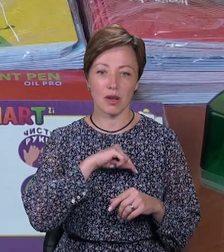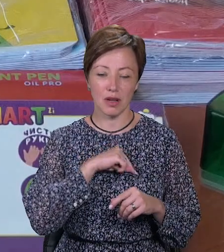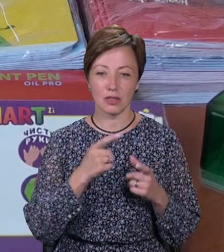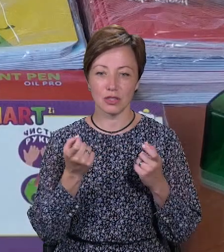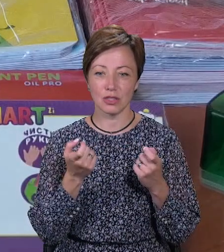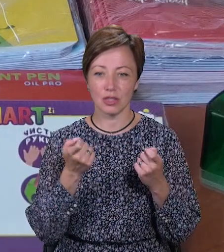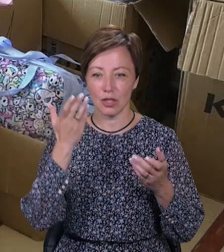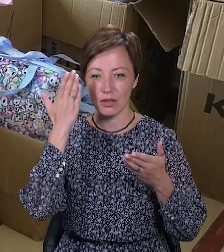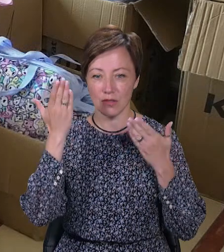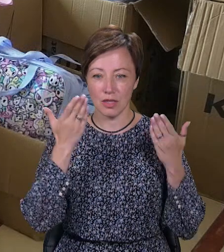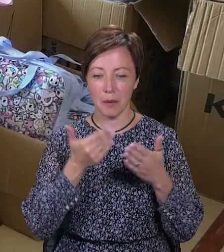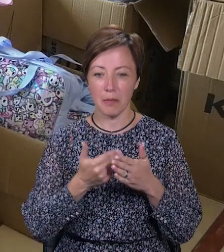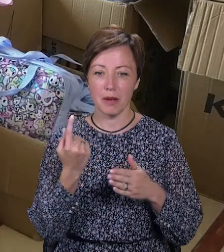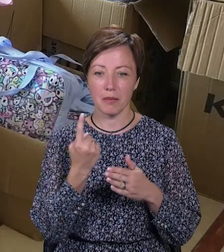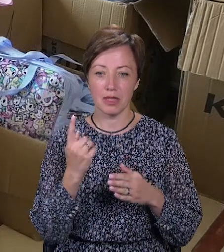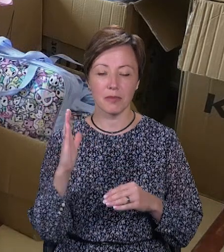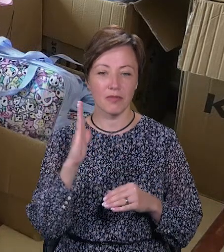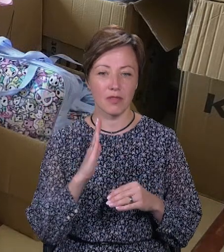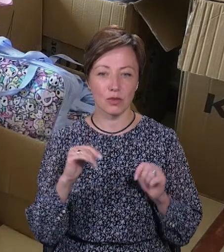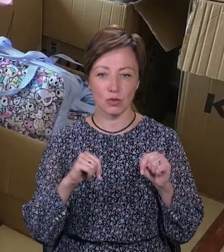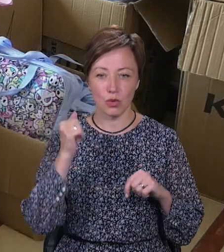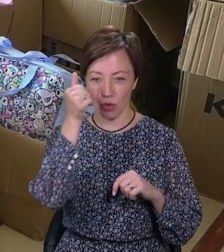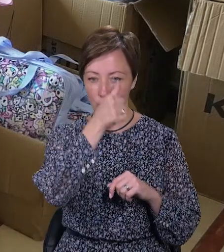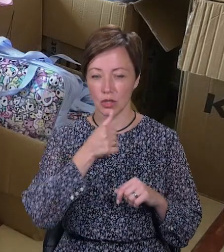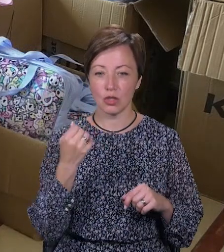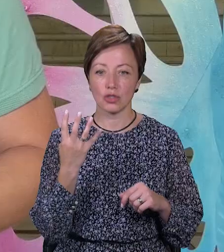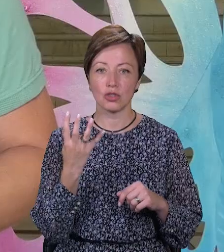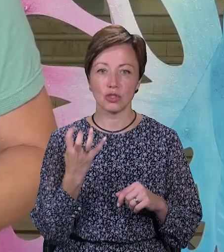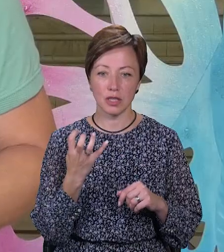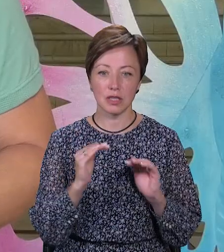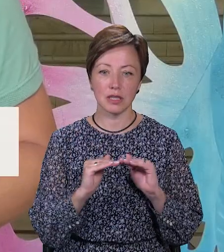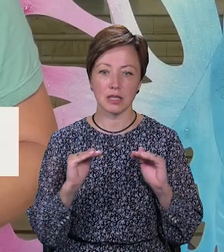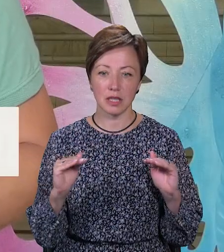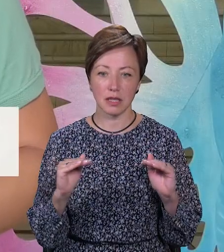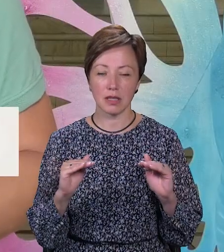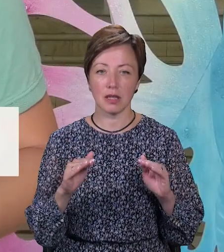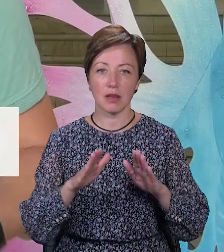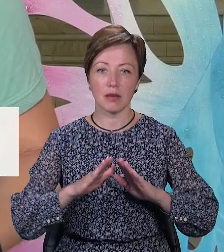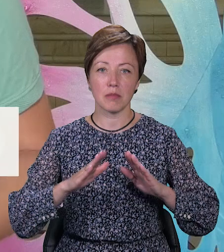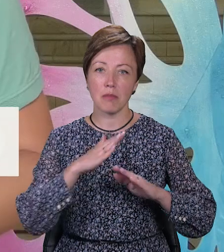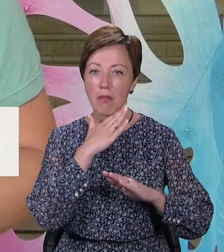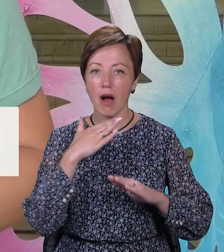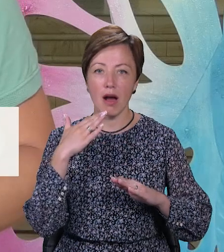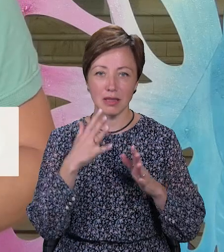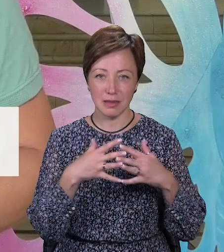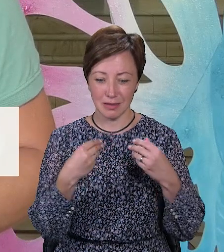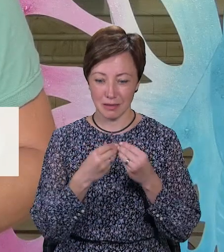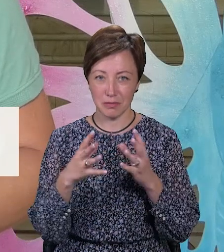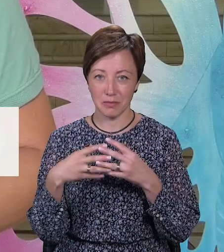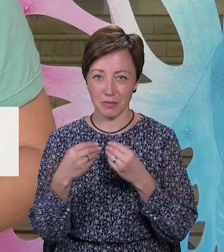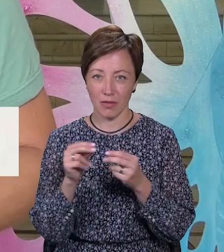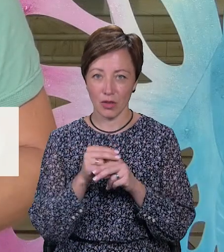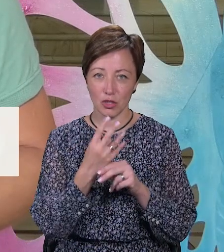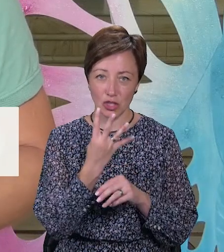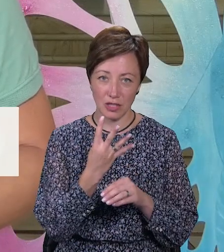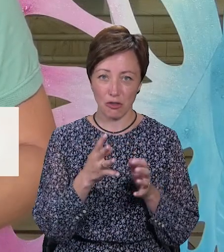трохи ще розважаємо перед першим вереснем. Цьогоріч 400 дітей з багатодітних родин, в яких виховується